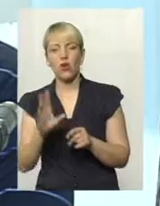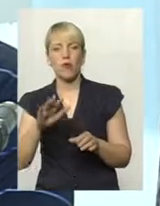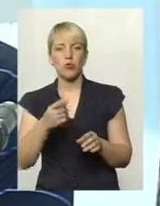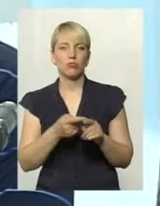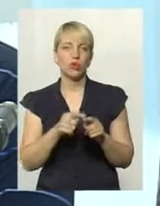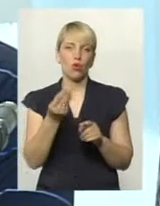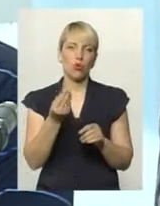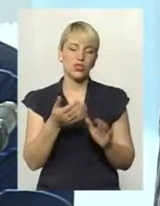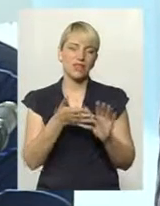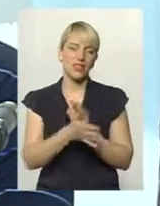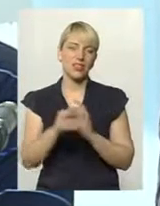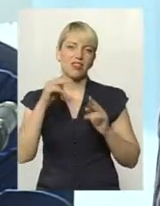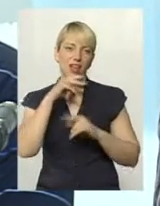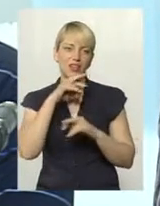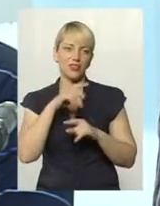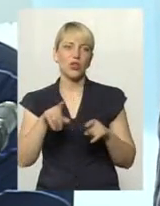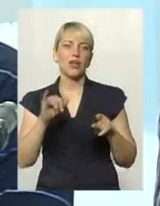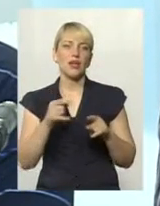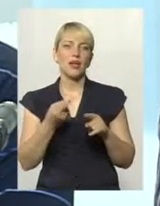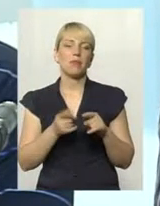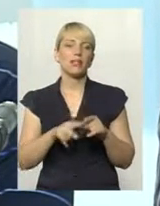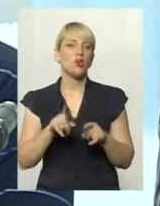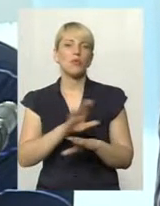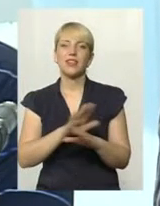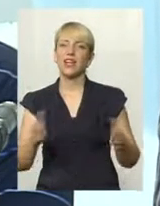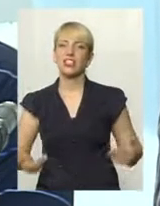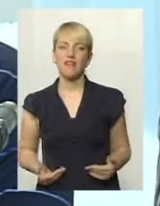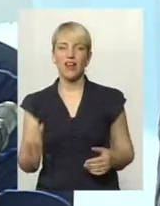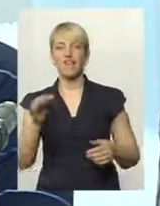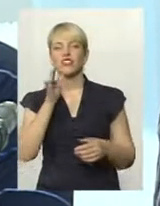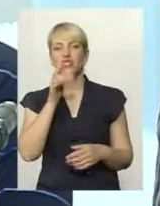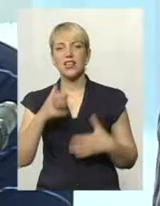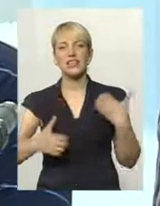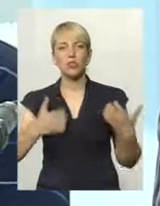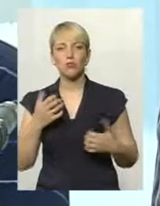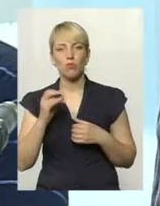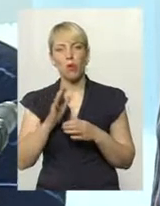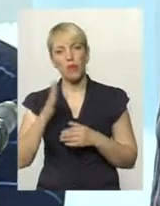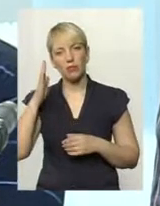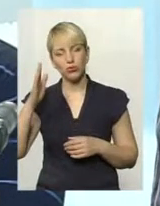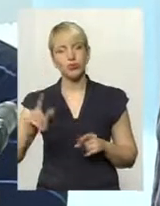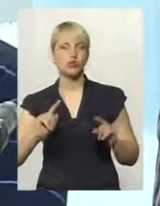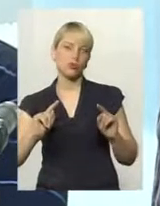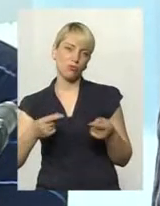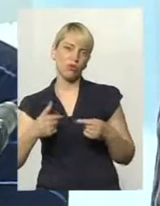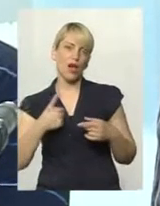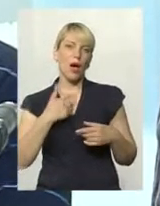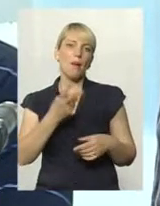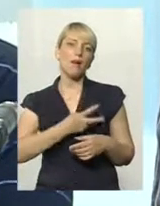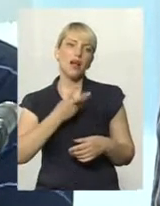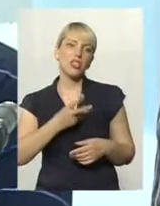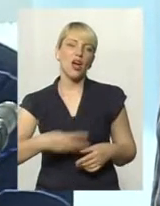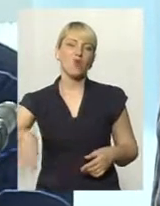ліки, при цьому вона так і не живе, весь час турбується майбутнім. Тому я бажаю